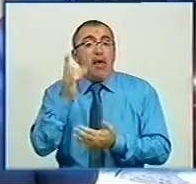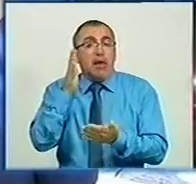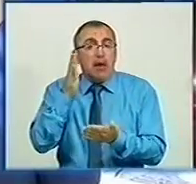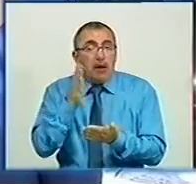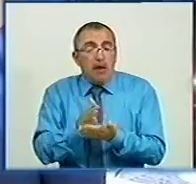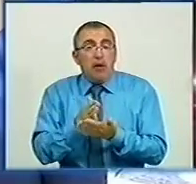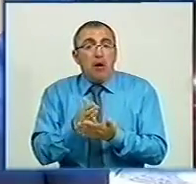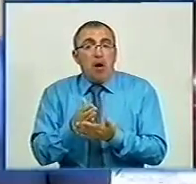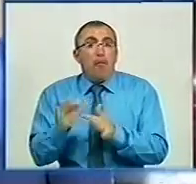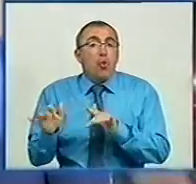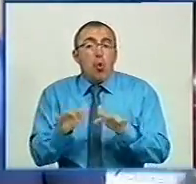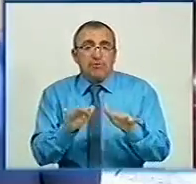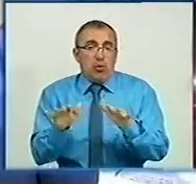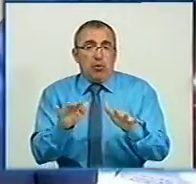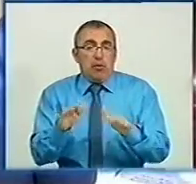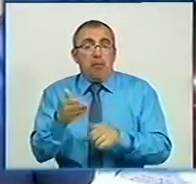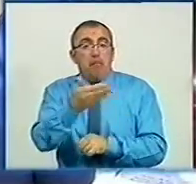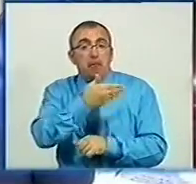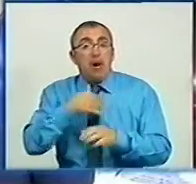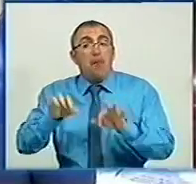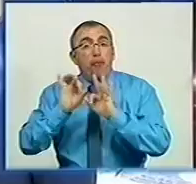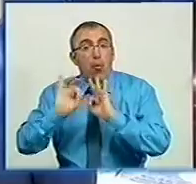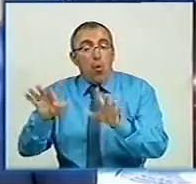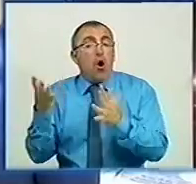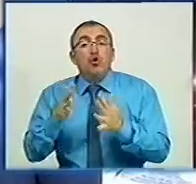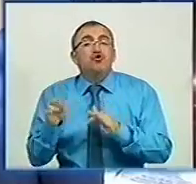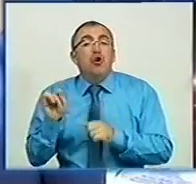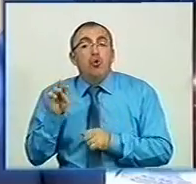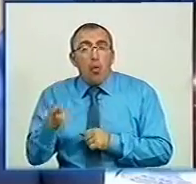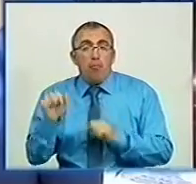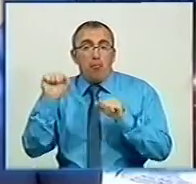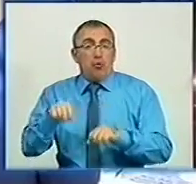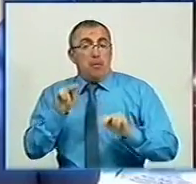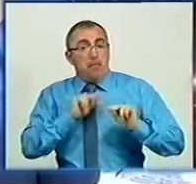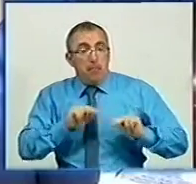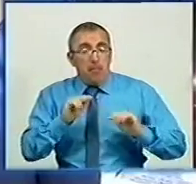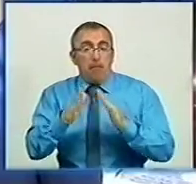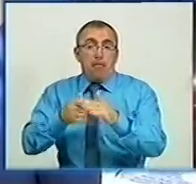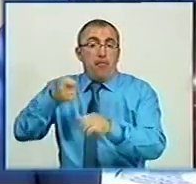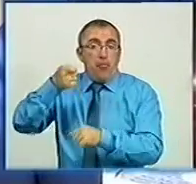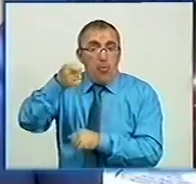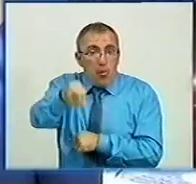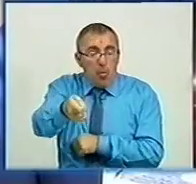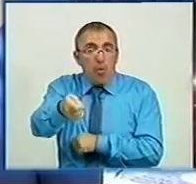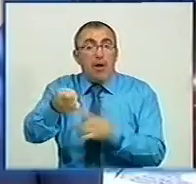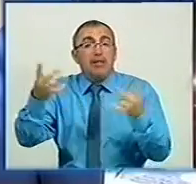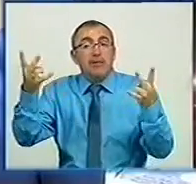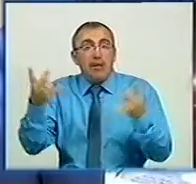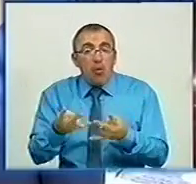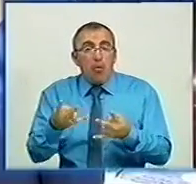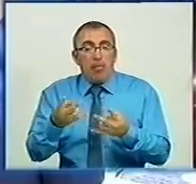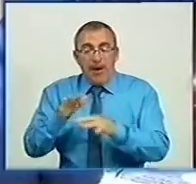відповідна процедура. Ми її пояснили, яким чином треба відпрацювати, тобто подати листа, подати необхідні